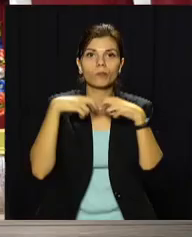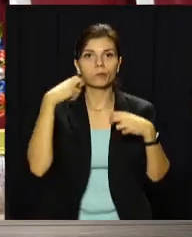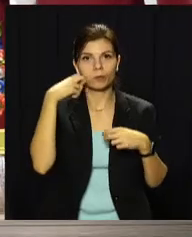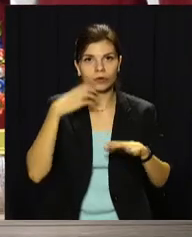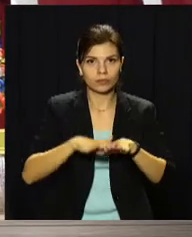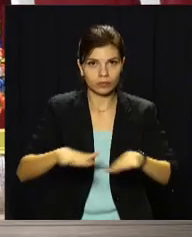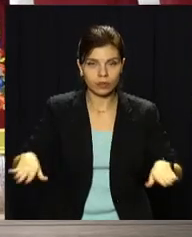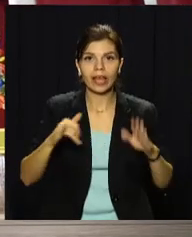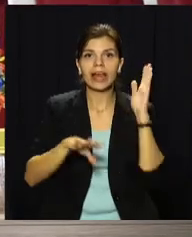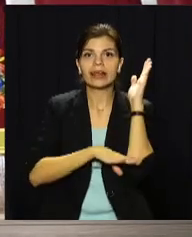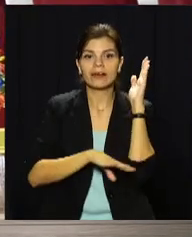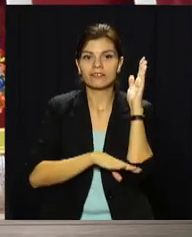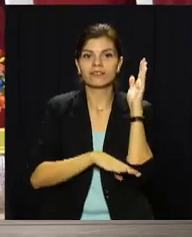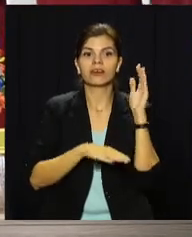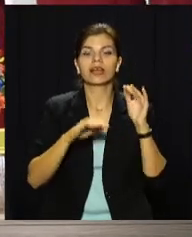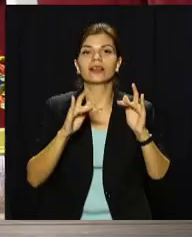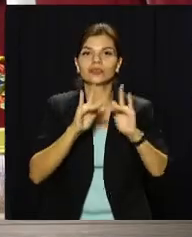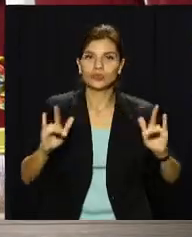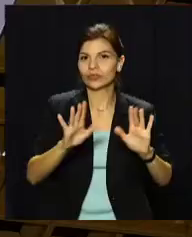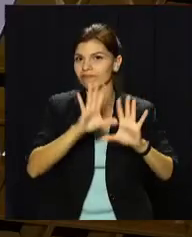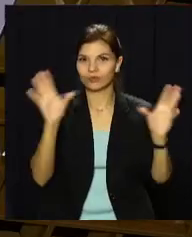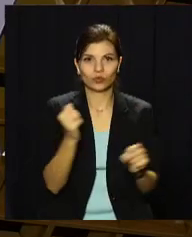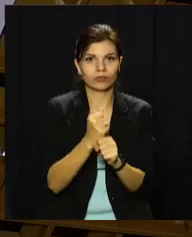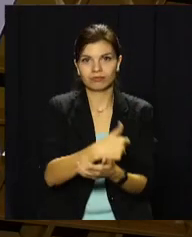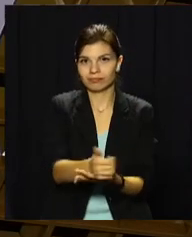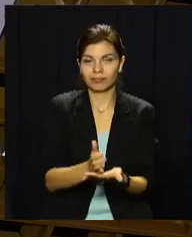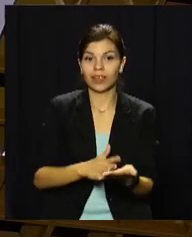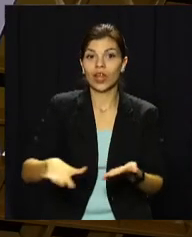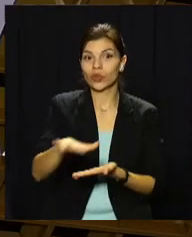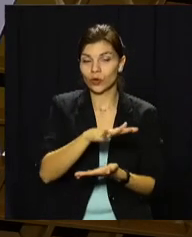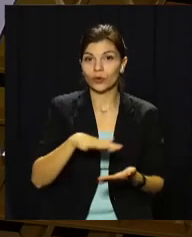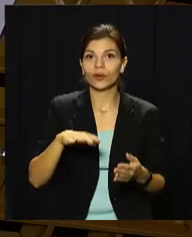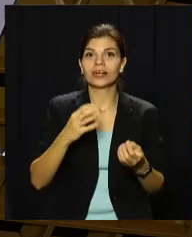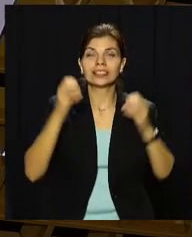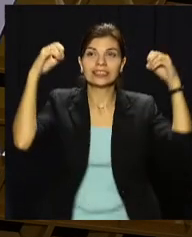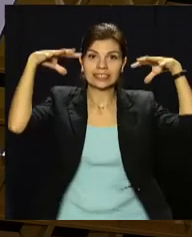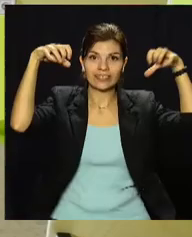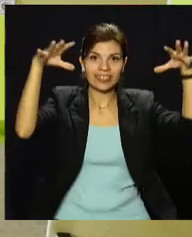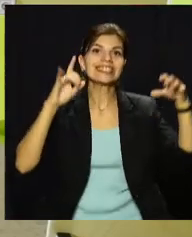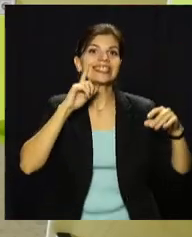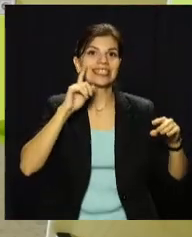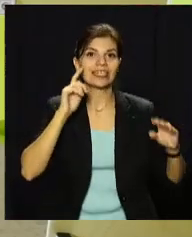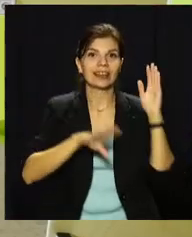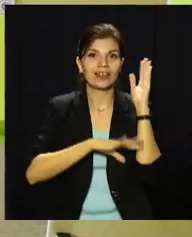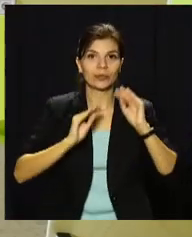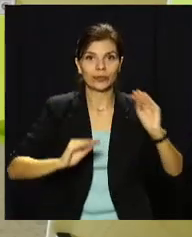Встановили дерев'яні альтанки, лави і урни. Територію Центру дозвілля освітили та озеленили.